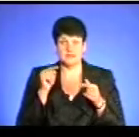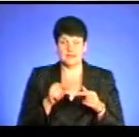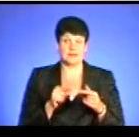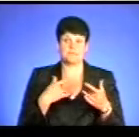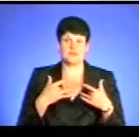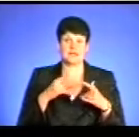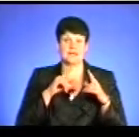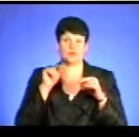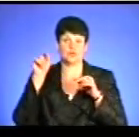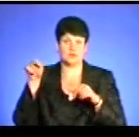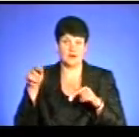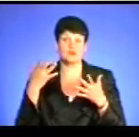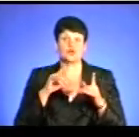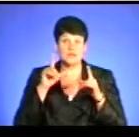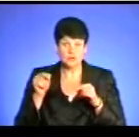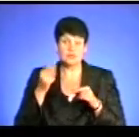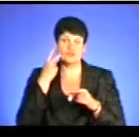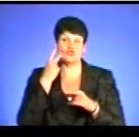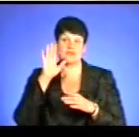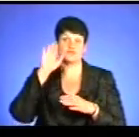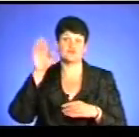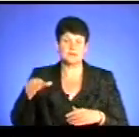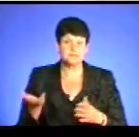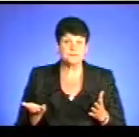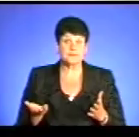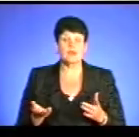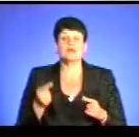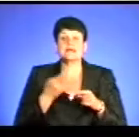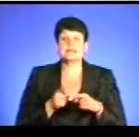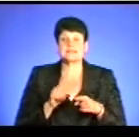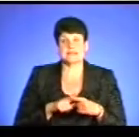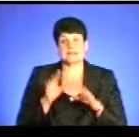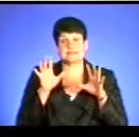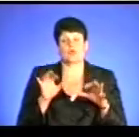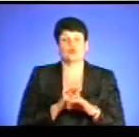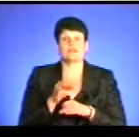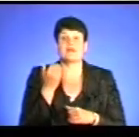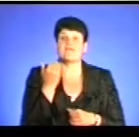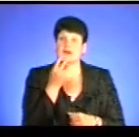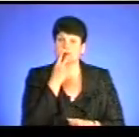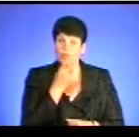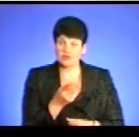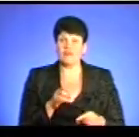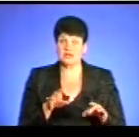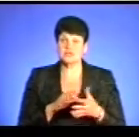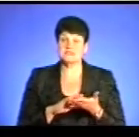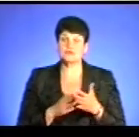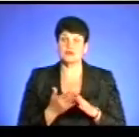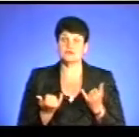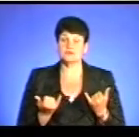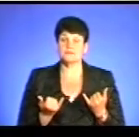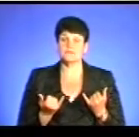окуповані території, або вже їдуть не завжди. Він би цей законопроект, на ваш погляд, вирішив ситуацію зараз?